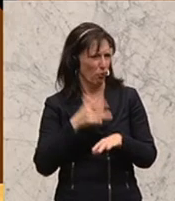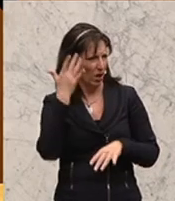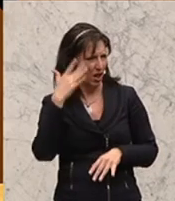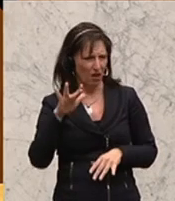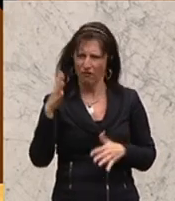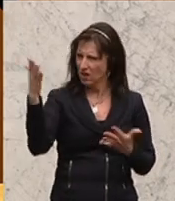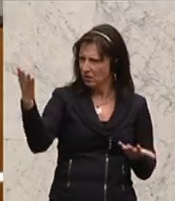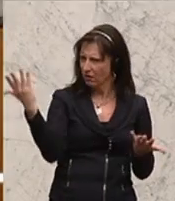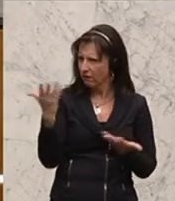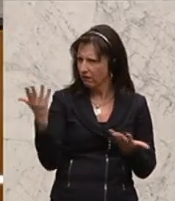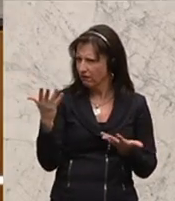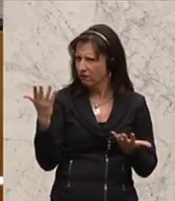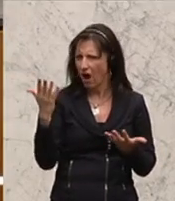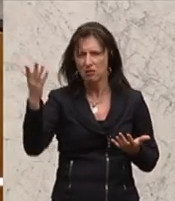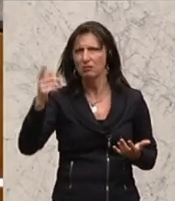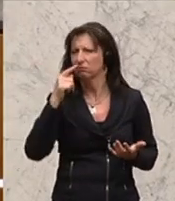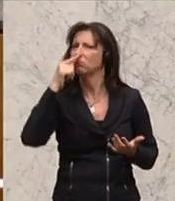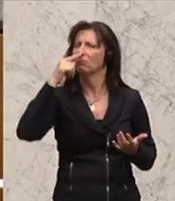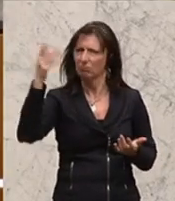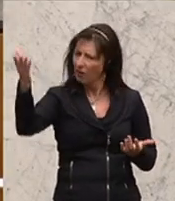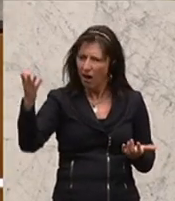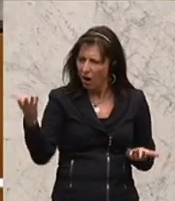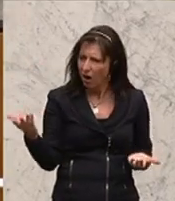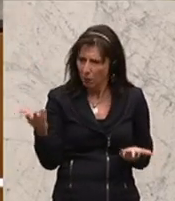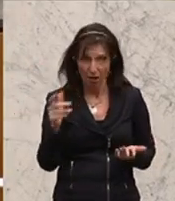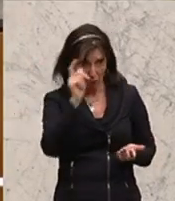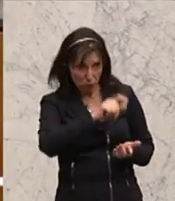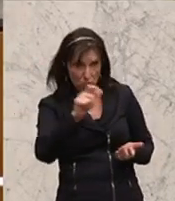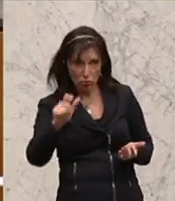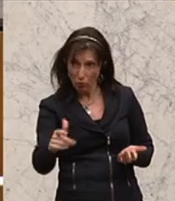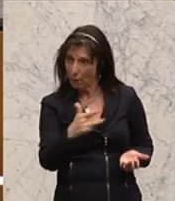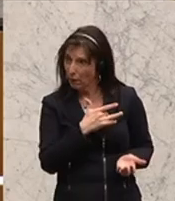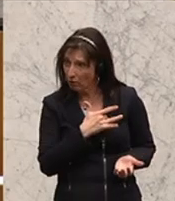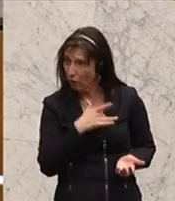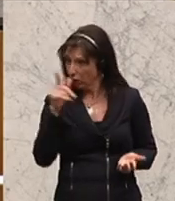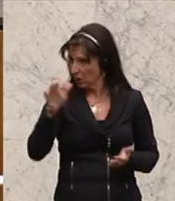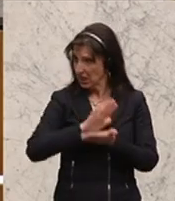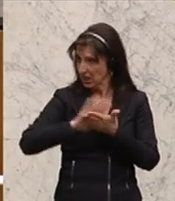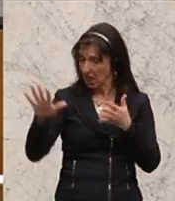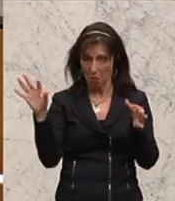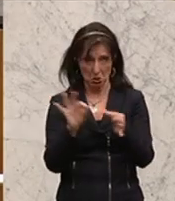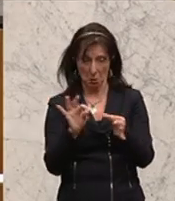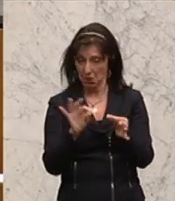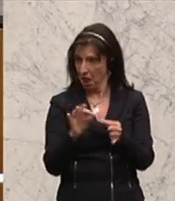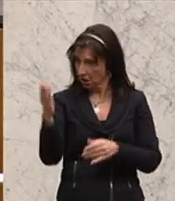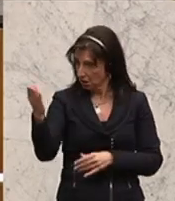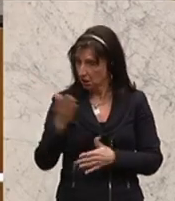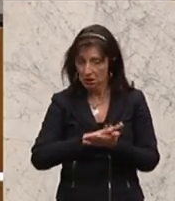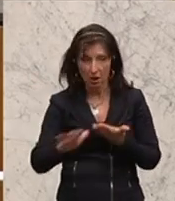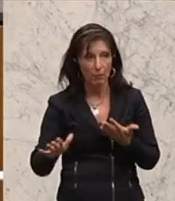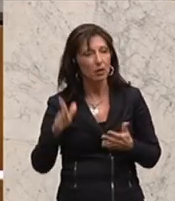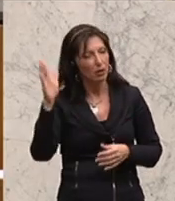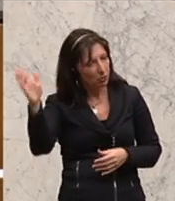nicht genau, wo sie sind und wie abgehoben sie sind, aber offensichtlich haben Sie mit den Menschen, die darauf angewiesen sind, ganz wenig zu tun.